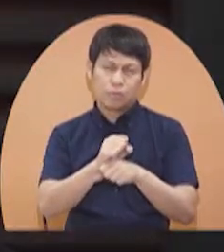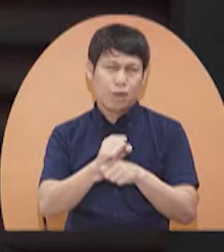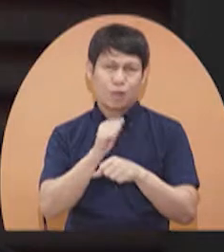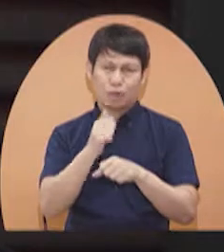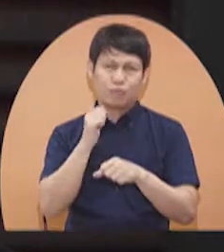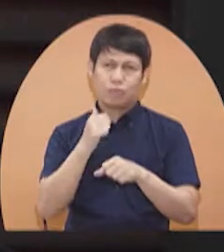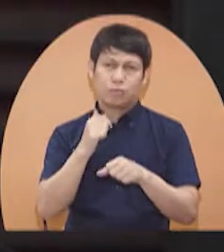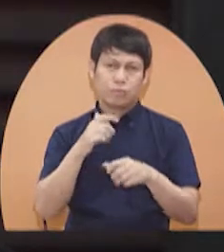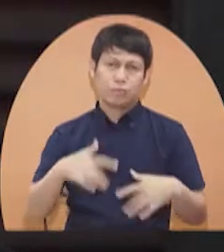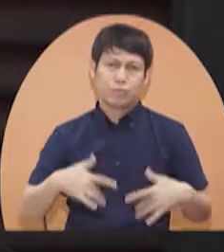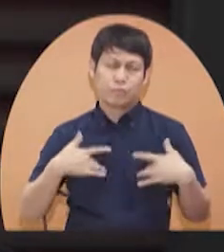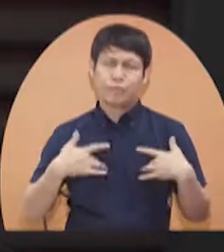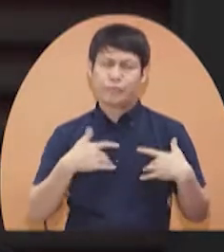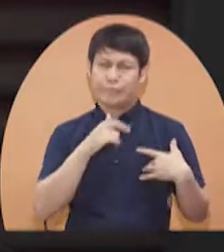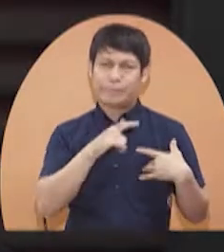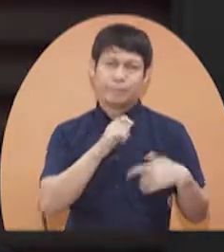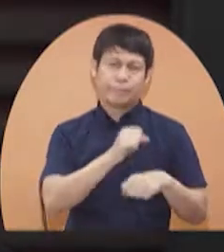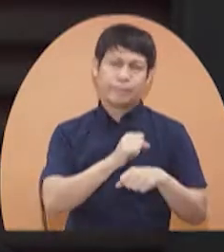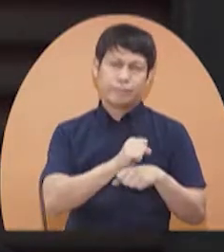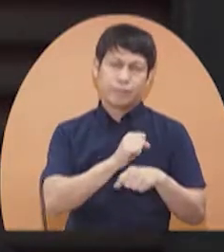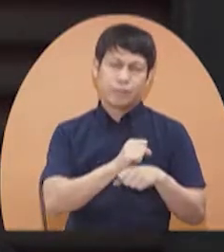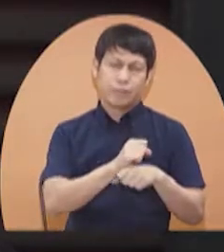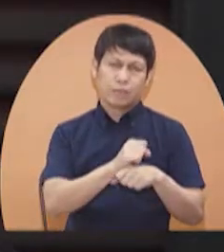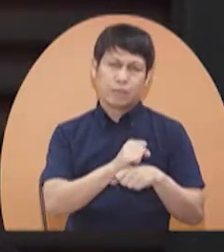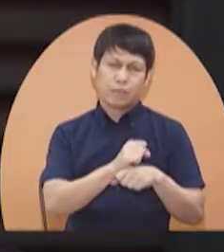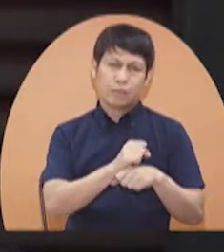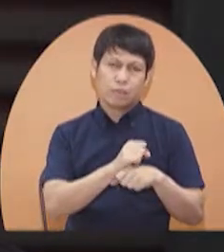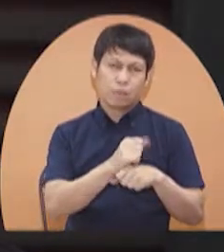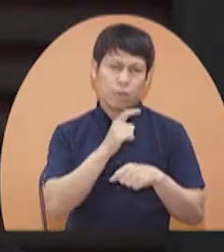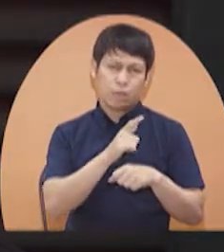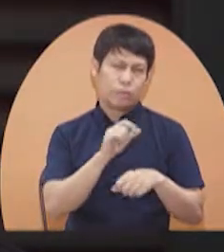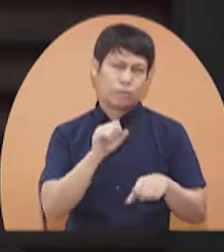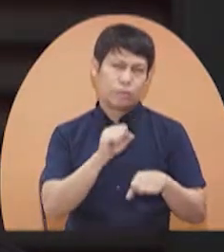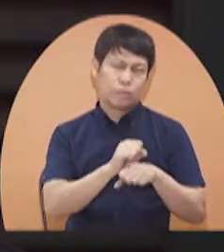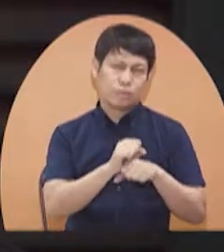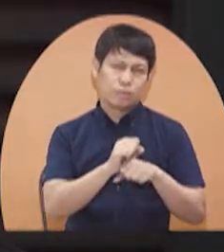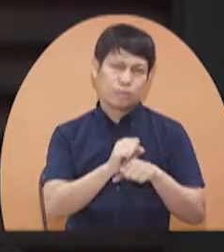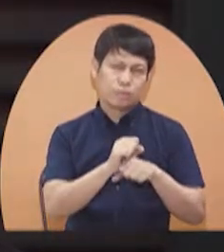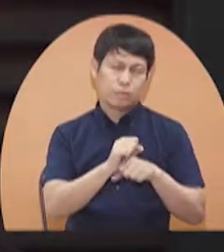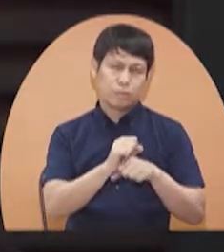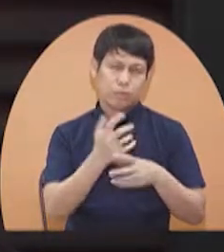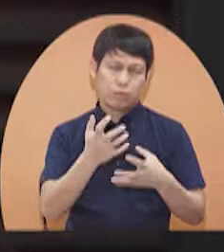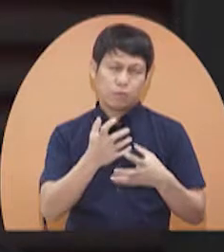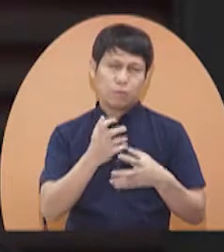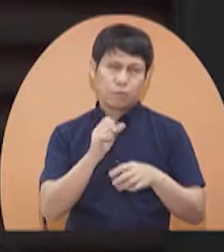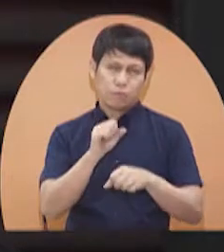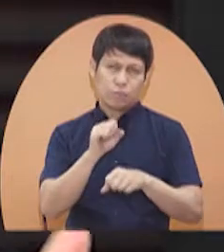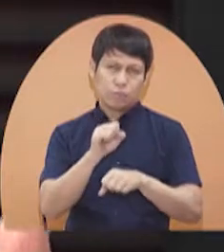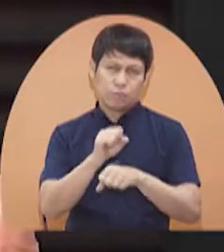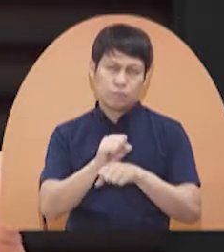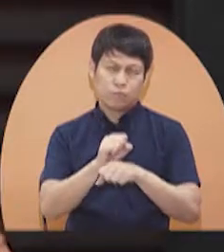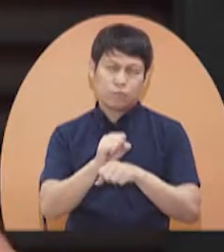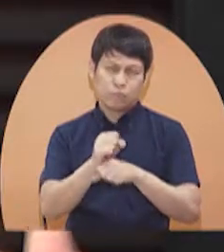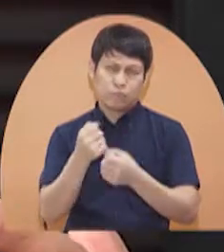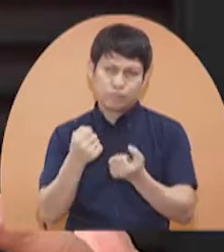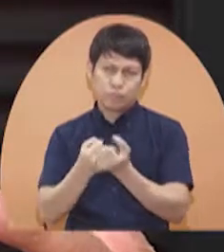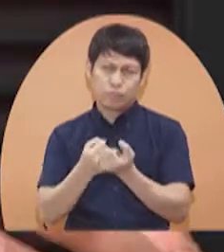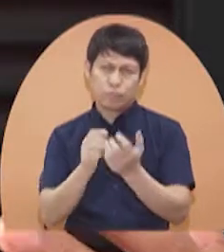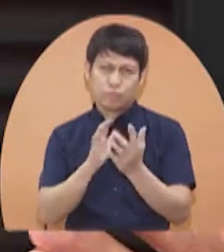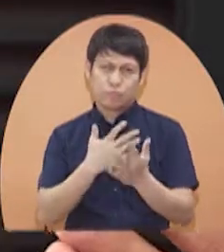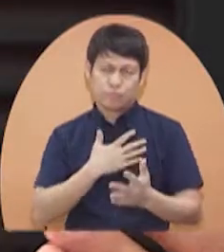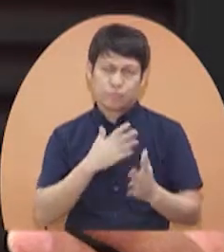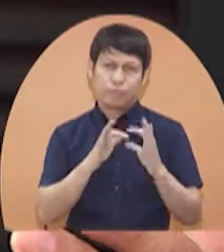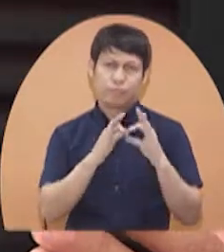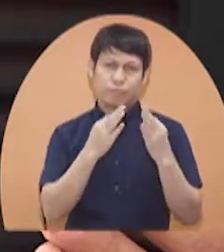Ayaw ko ang ganito na wala ako ang ginagawa. Kasi ang misis ko, ano,